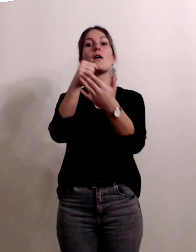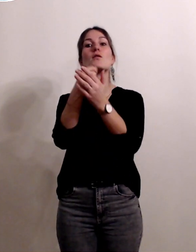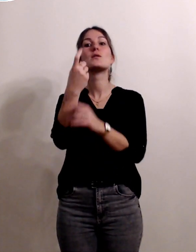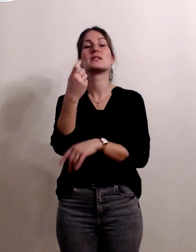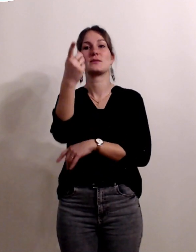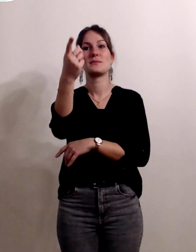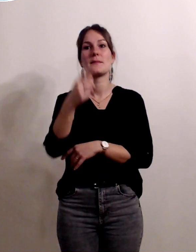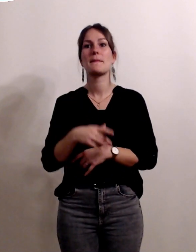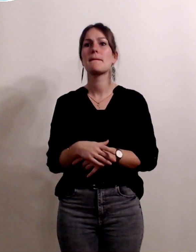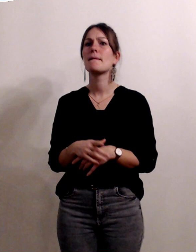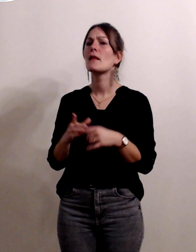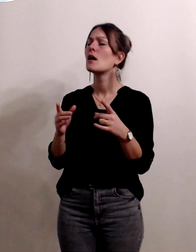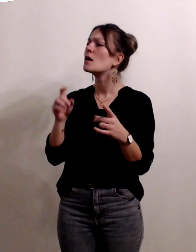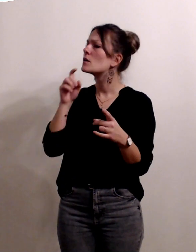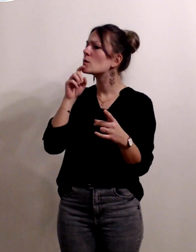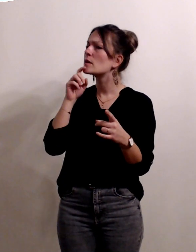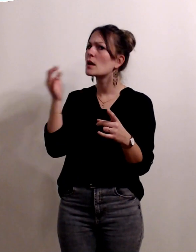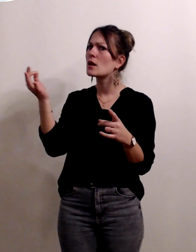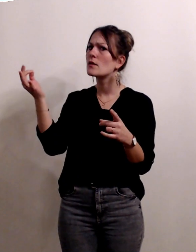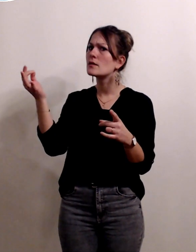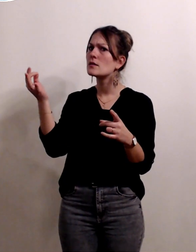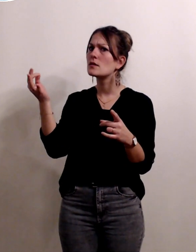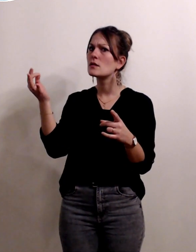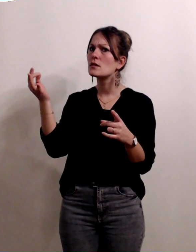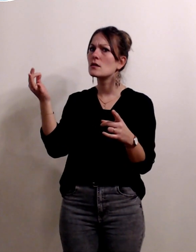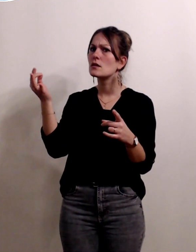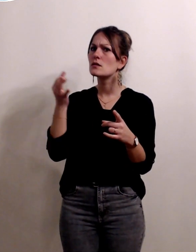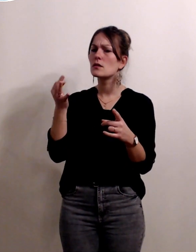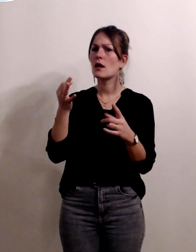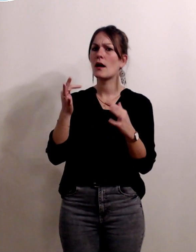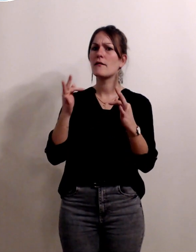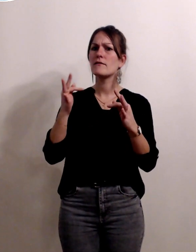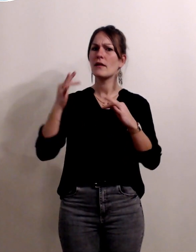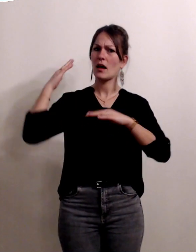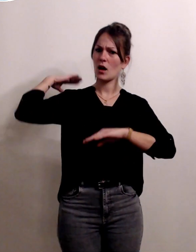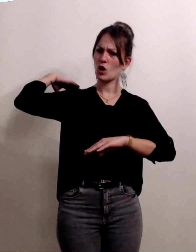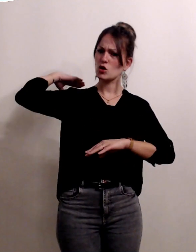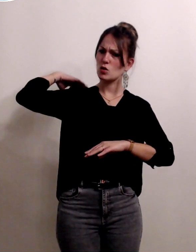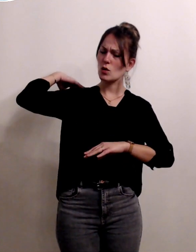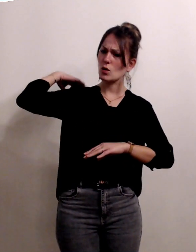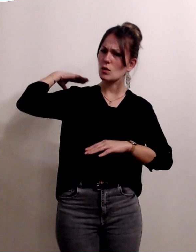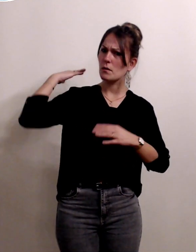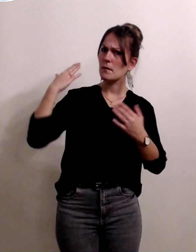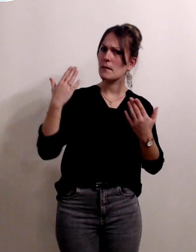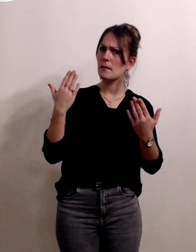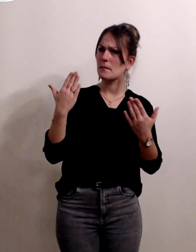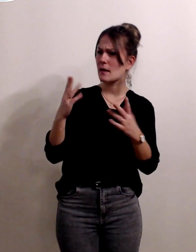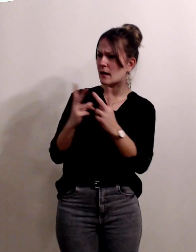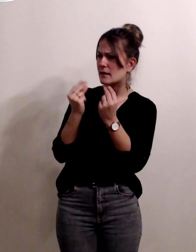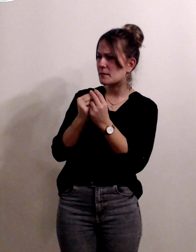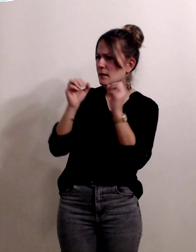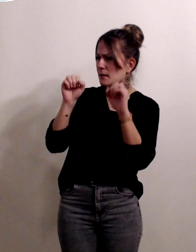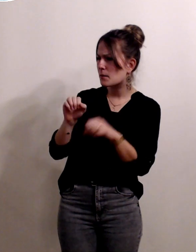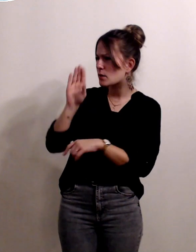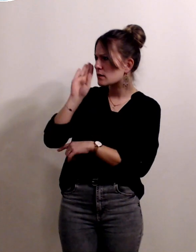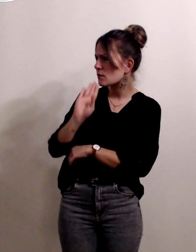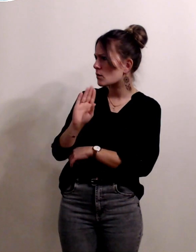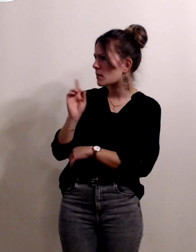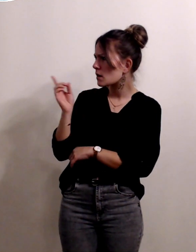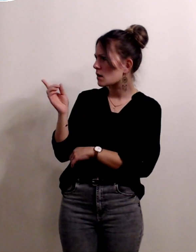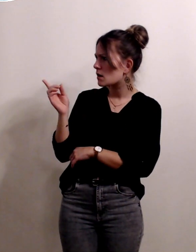vous avez évoqué d'éviter le décubitus dorsal mais vous pourriez développer un petit peu s'il vous plaît